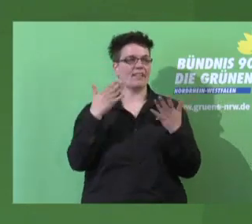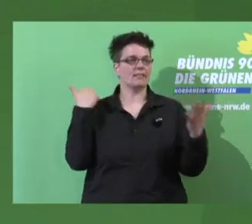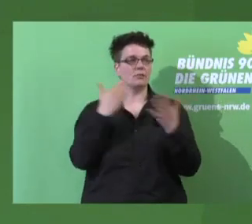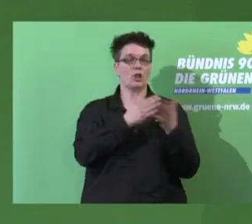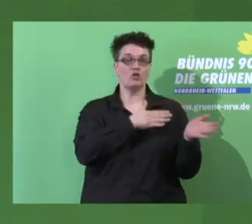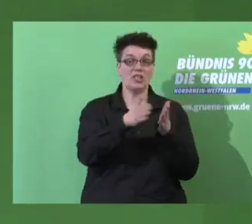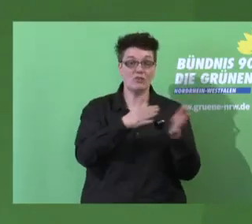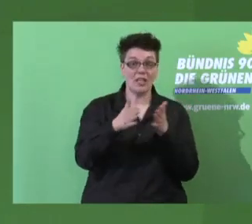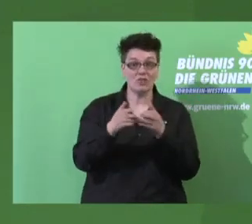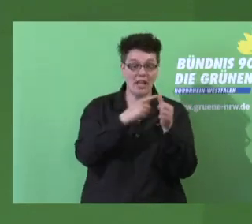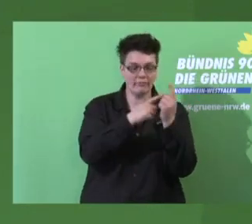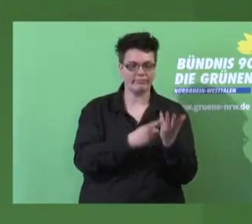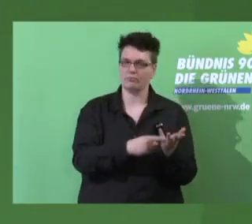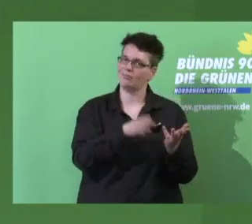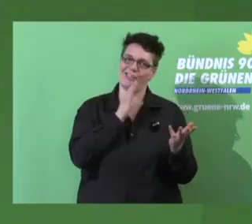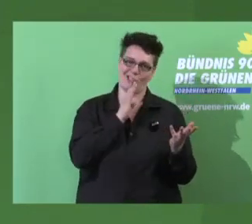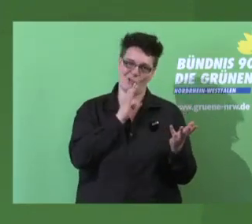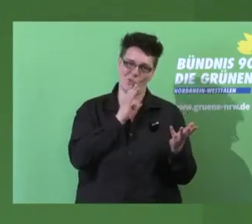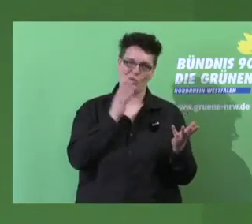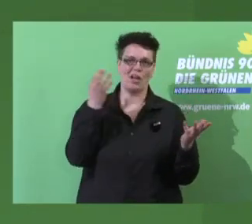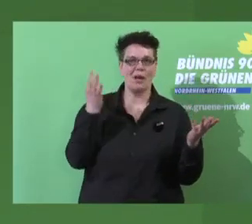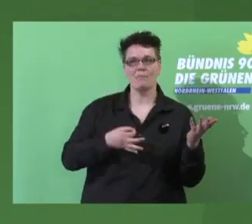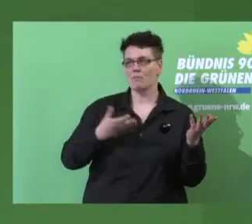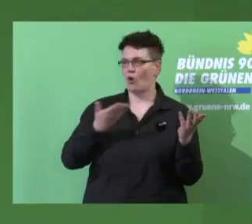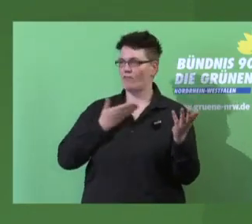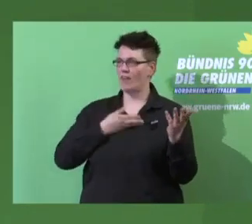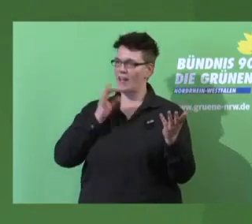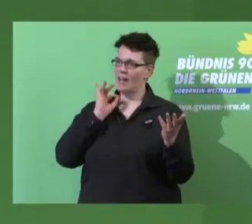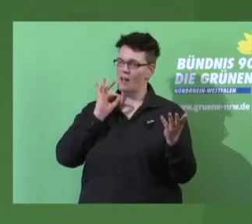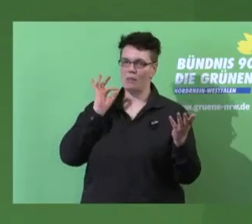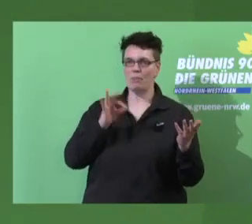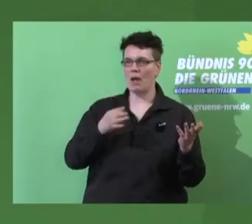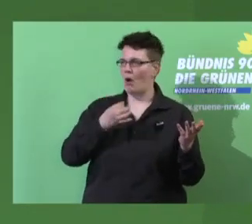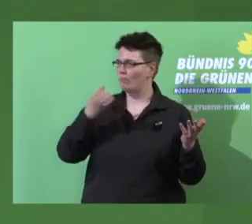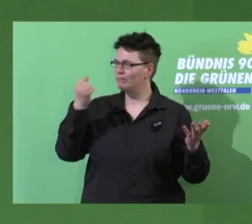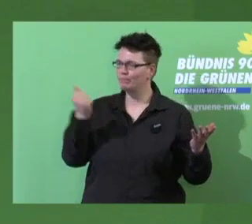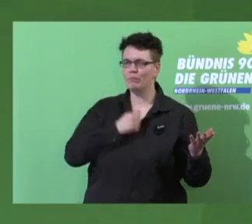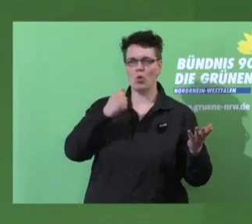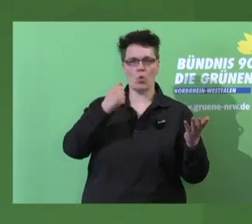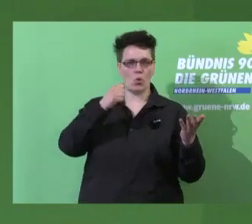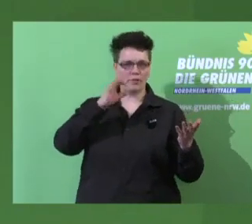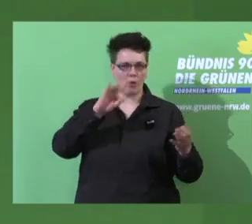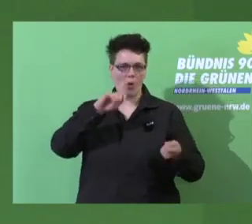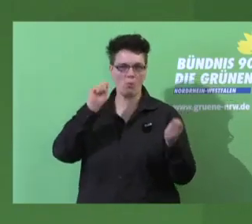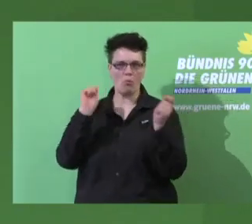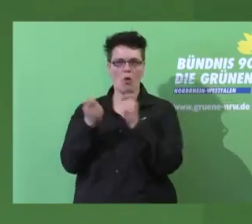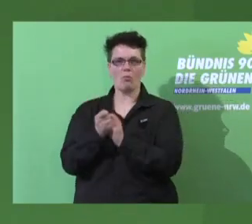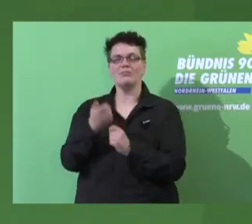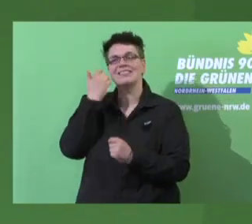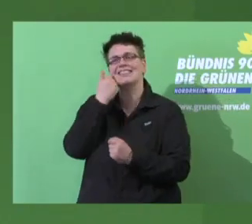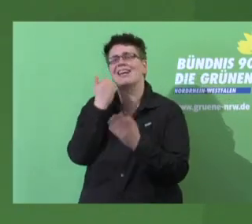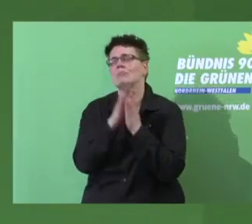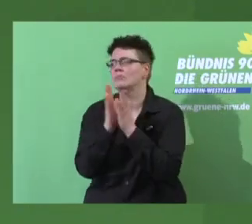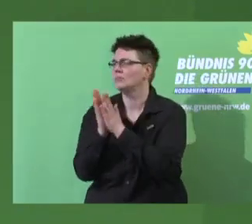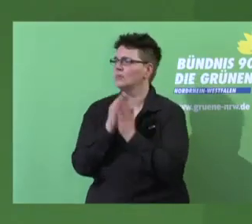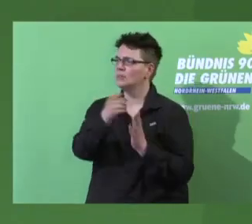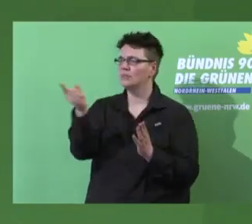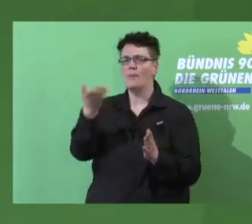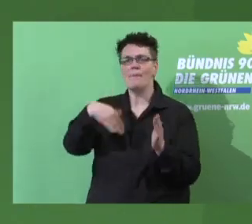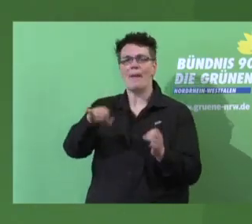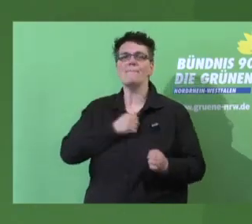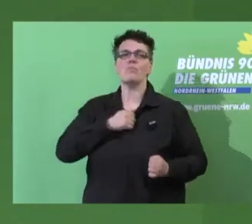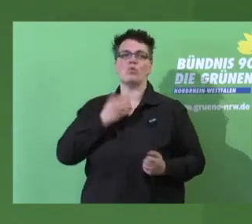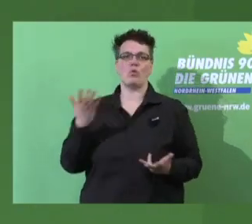wir brauchen Vernunft, wir brauchen Mut zur Veränderung. Und ich rufe euch zu, habt mehr Mut. Als Umweltverband sage ich euch, werdet ihr